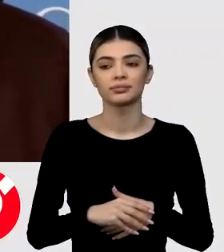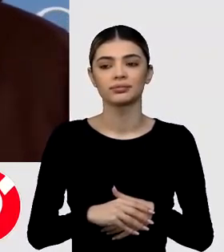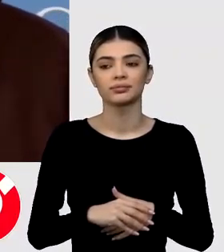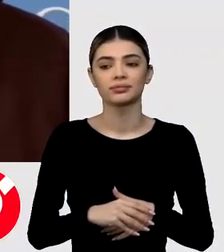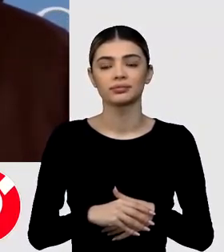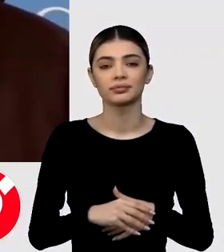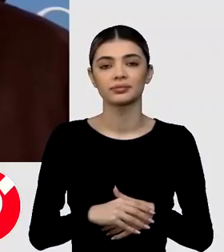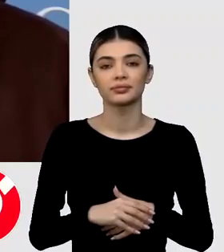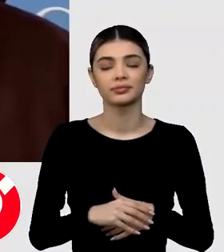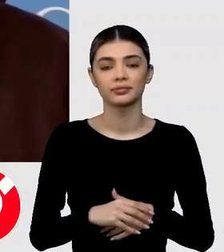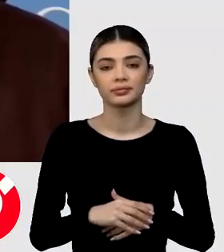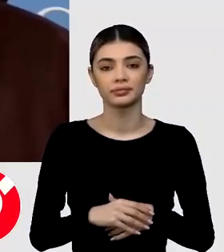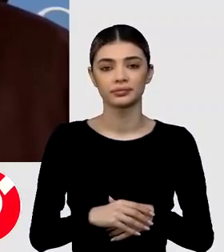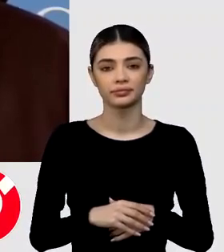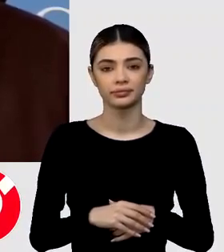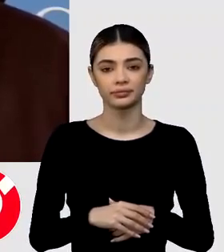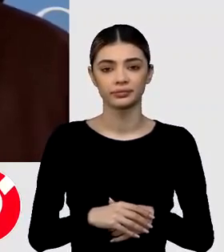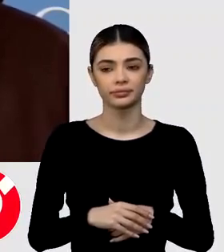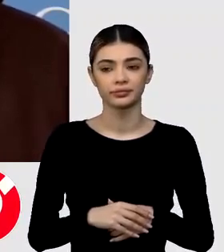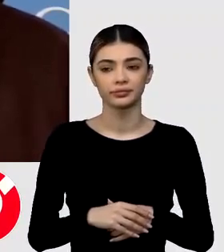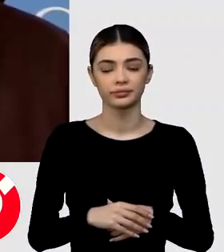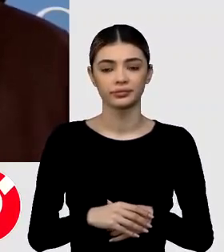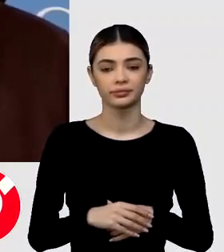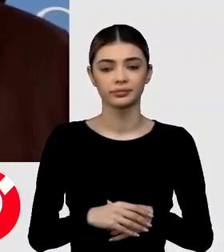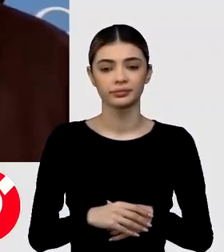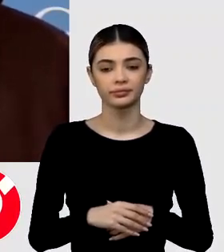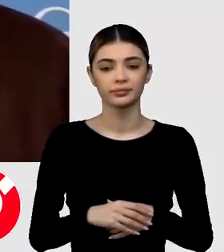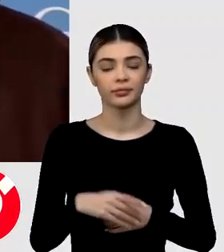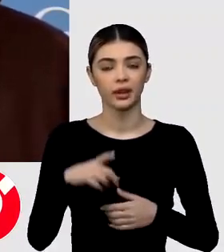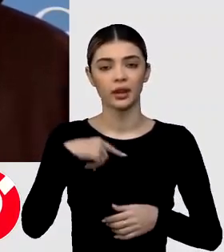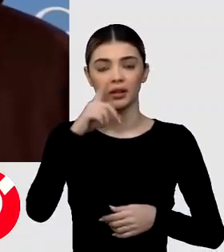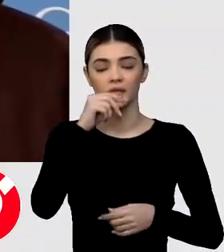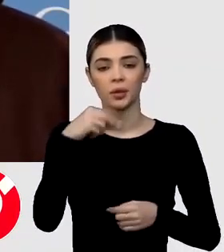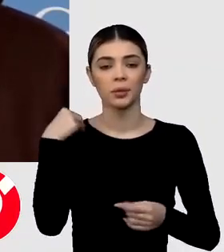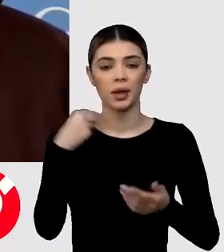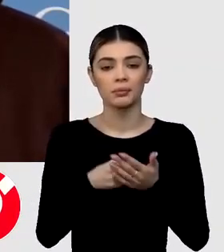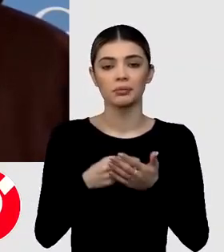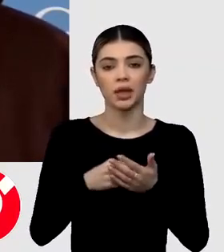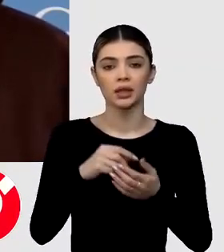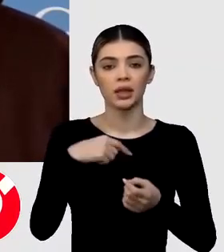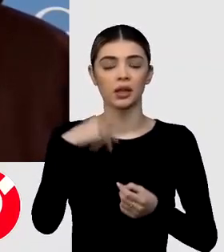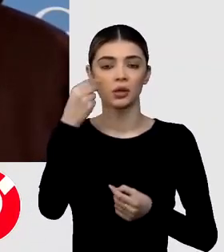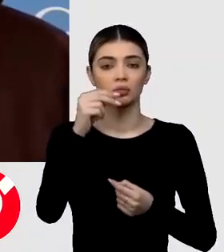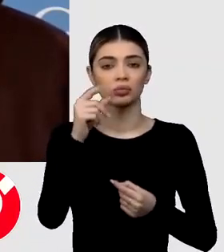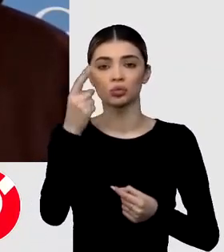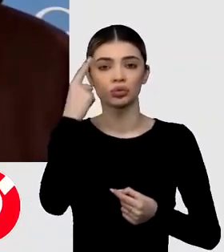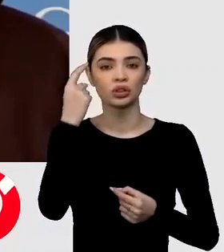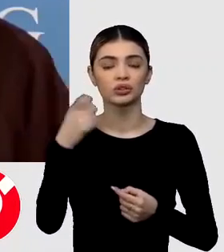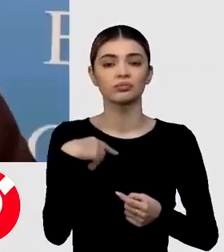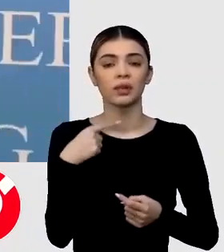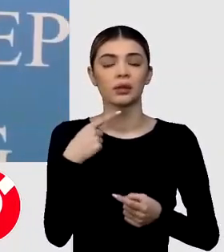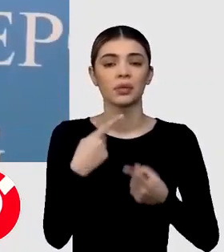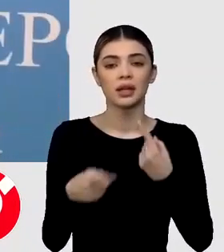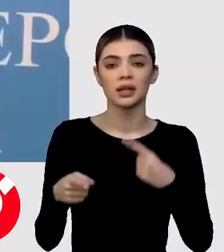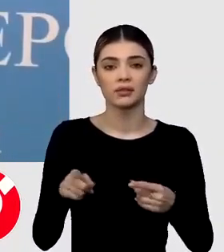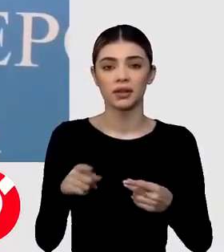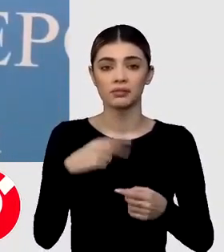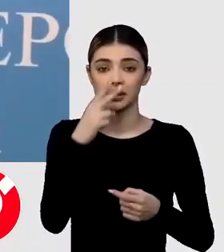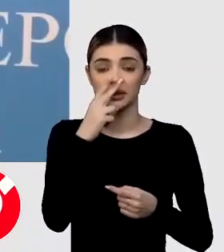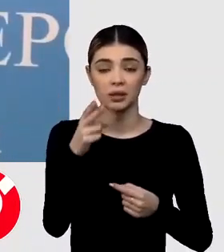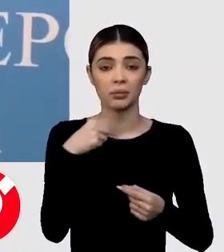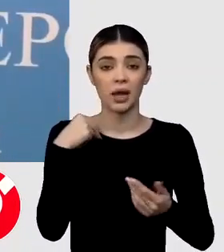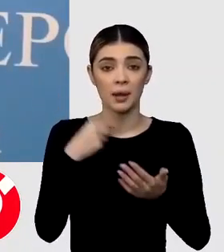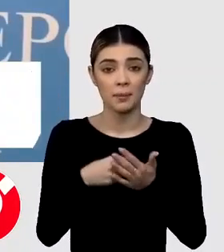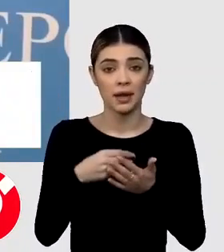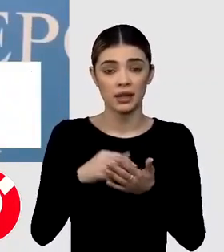Da, legat de preț, nu știm mare lucru pentru că nu a fost comunicat nimic legat nici de preț, nici de